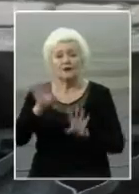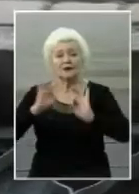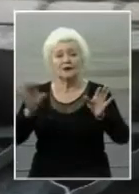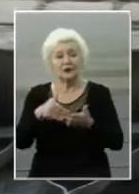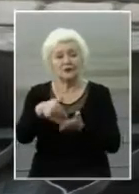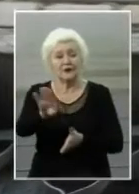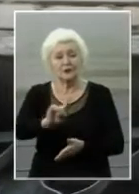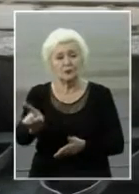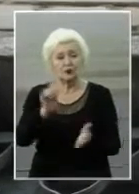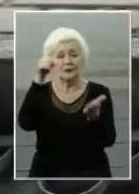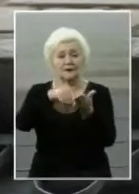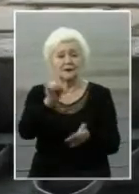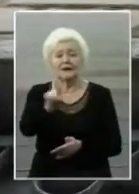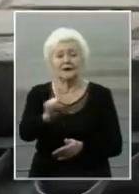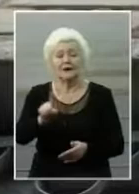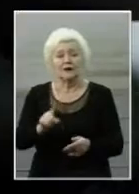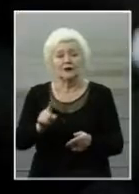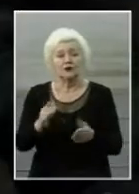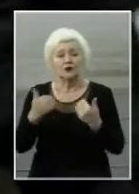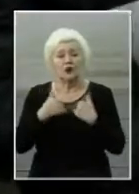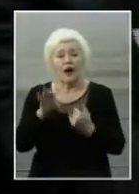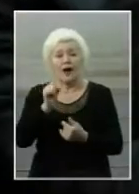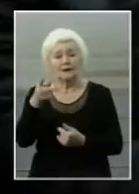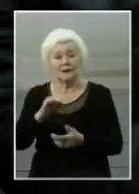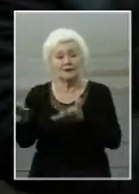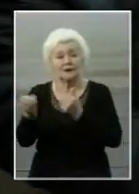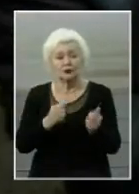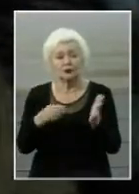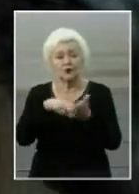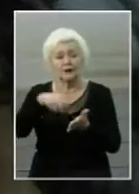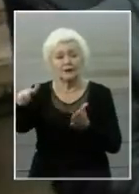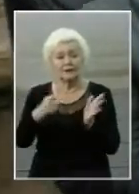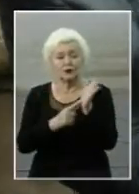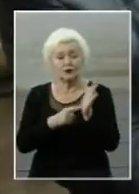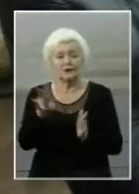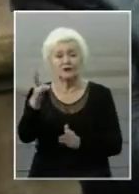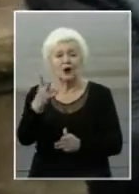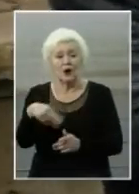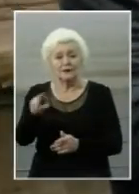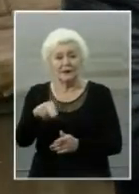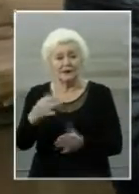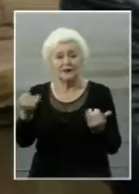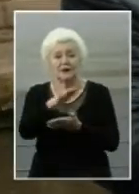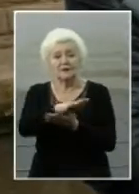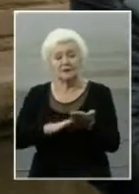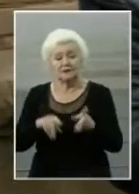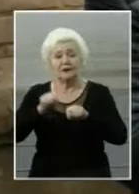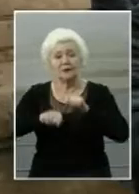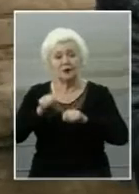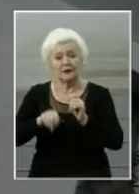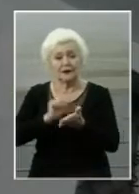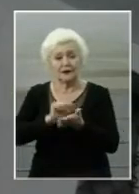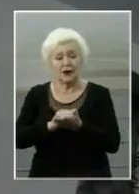відмовились, зіславшись на те, що лист від «Альянсу» отримали 6 грудня. І зараз триває перевірка документації.